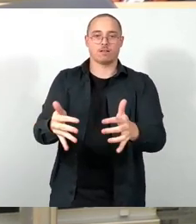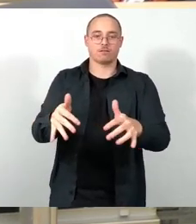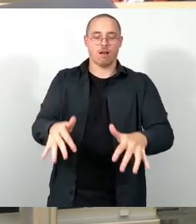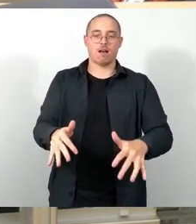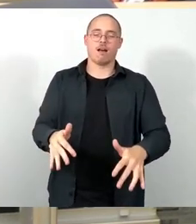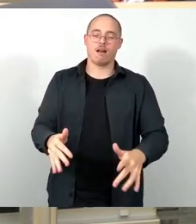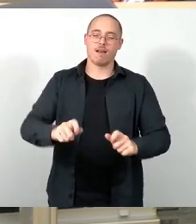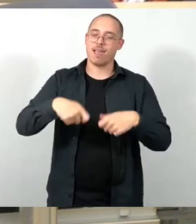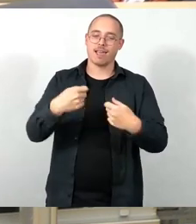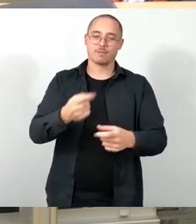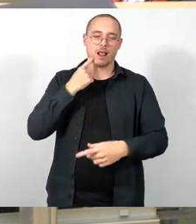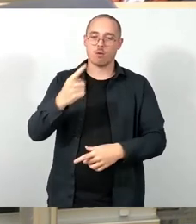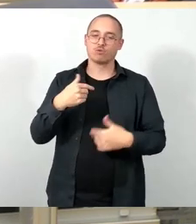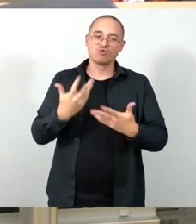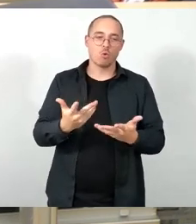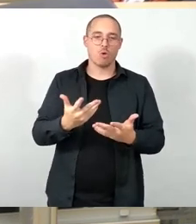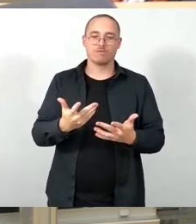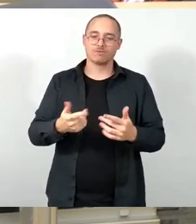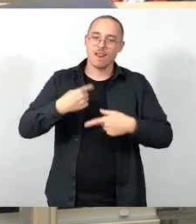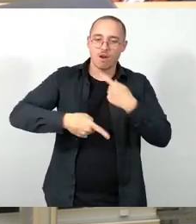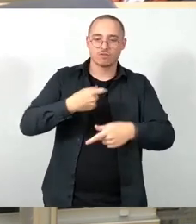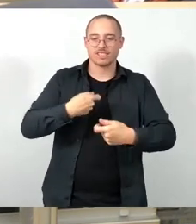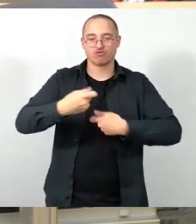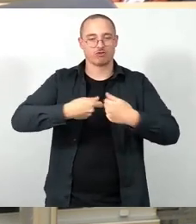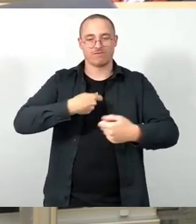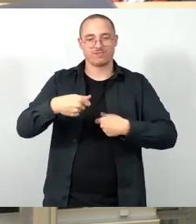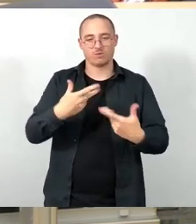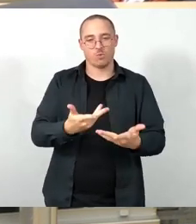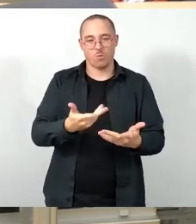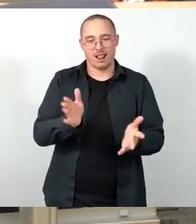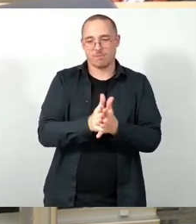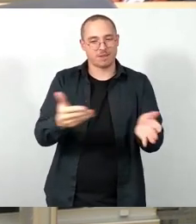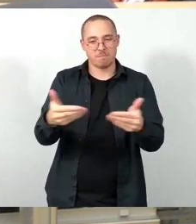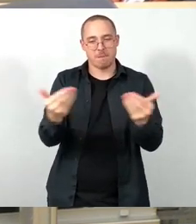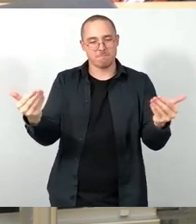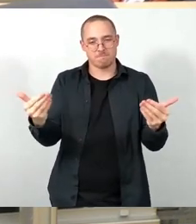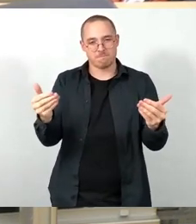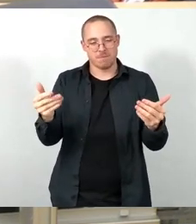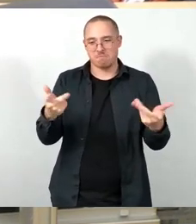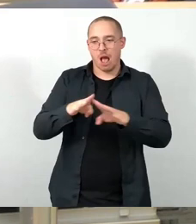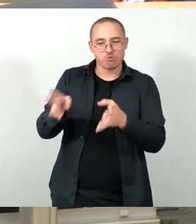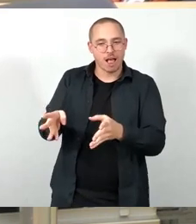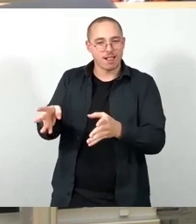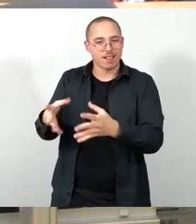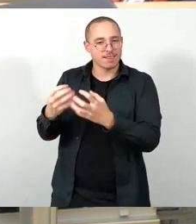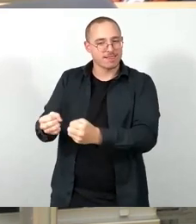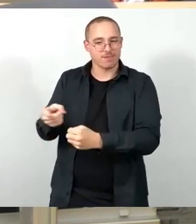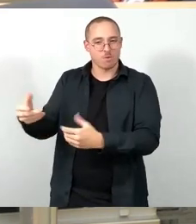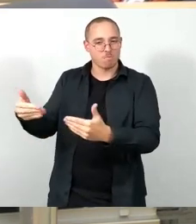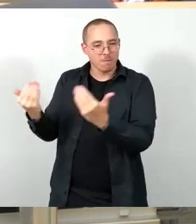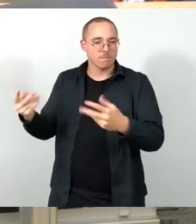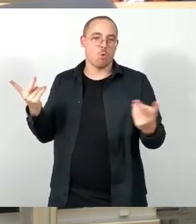Notwendigkeiten des laufenden Geschäfts gefressen, am Haushalt verrecken oder im verblödeten Politschauspiel des Stadtrats völlig